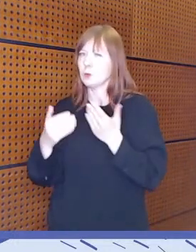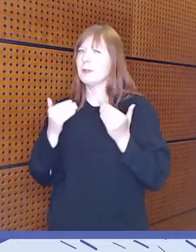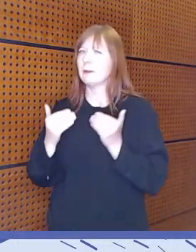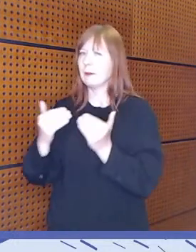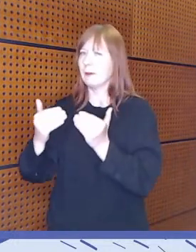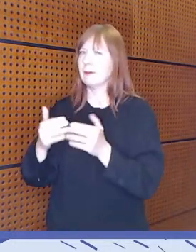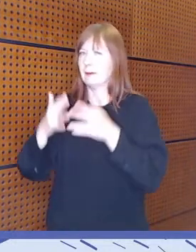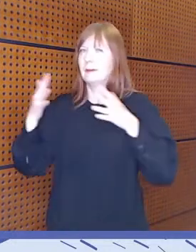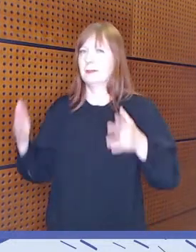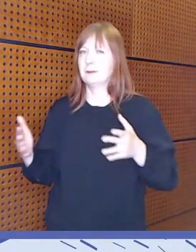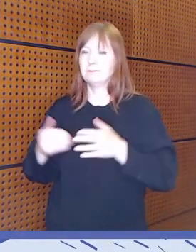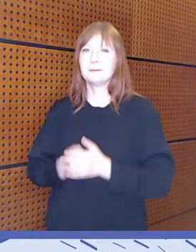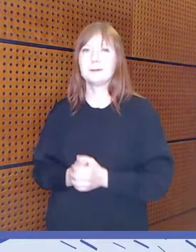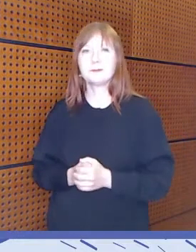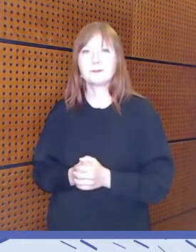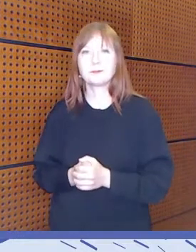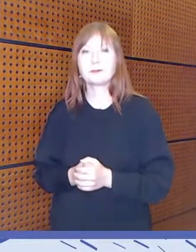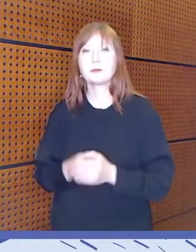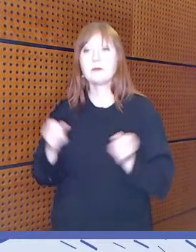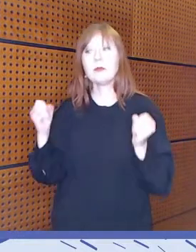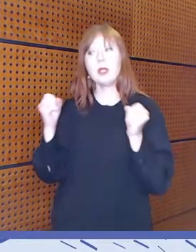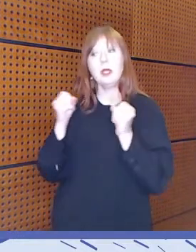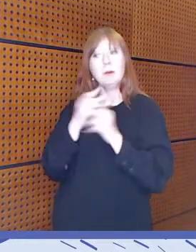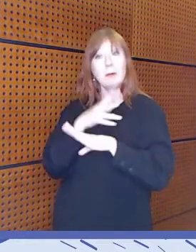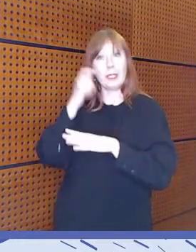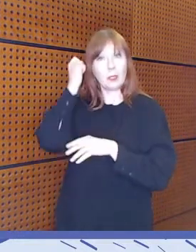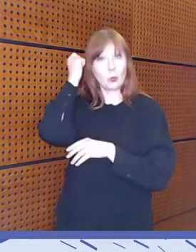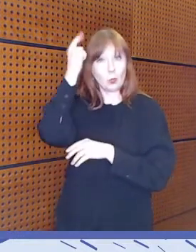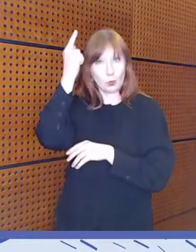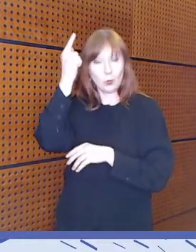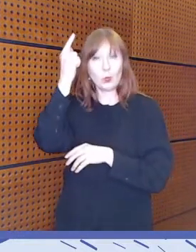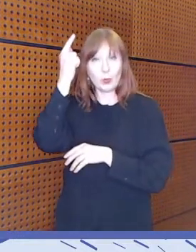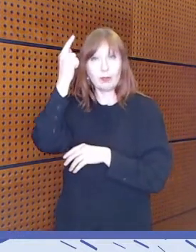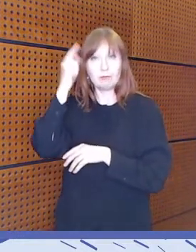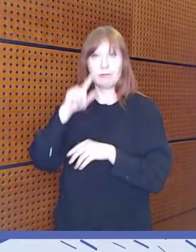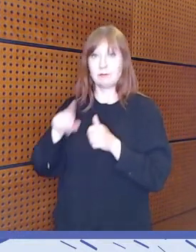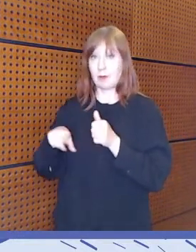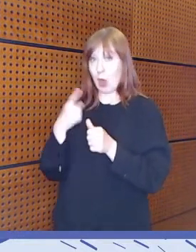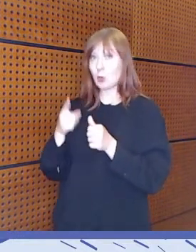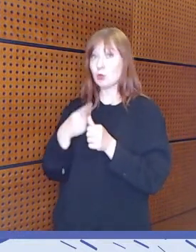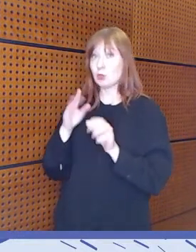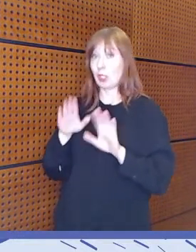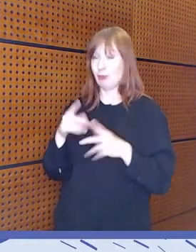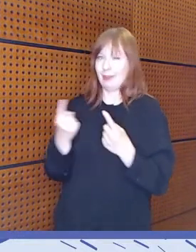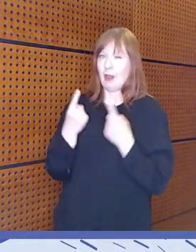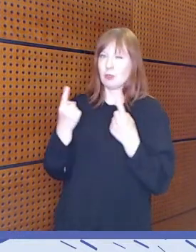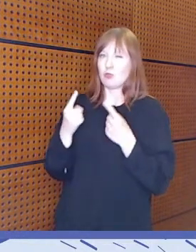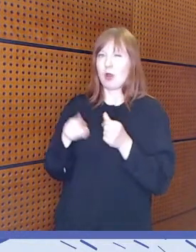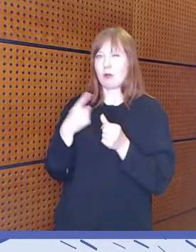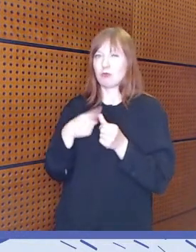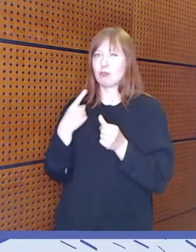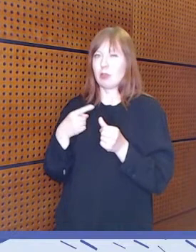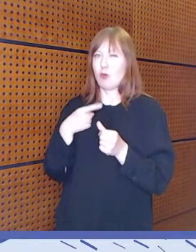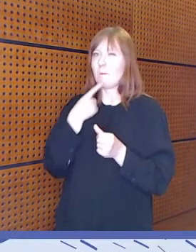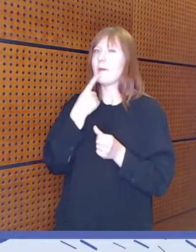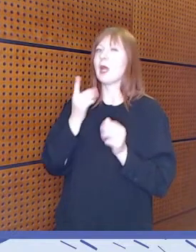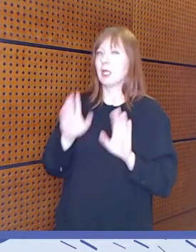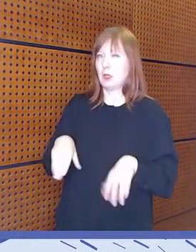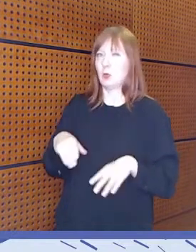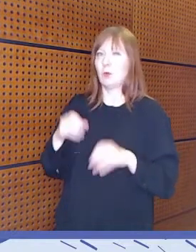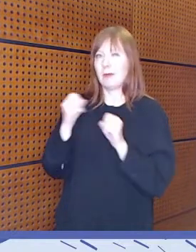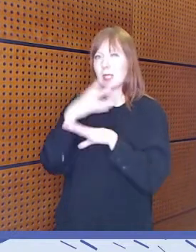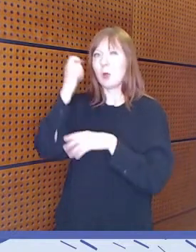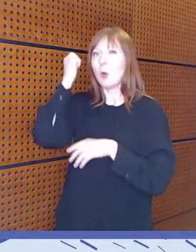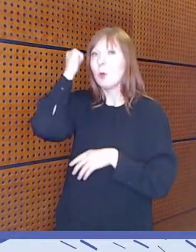No mediakulttuuri siihen tuossa tilaisuuden alussa jo viitattiinkin. Se ei sillä lailla ollut meidän